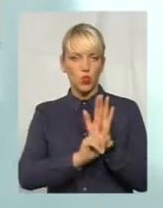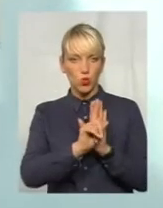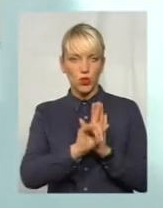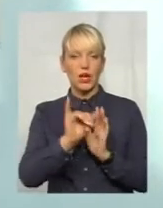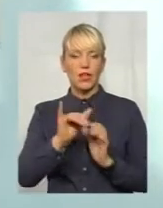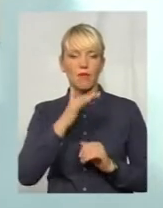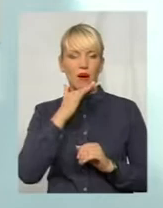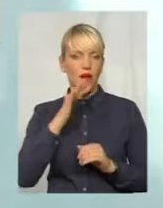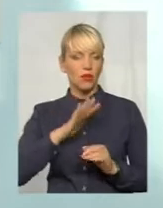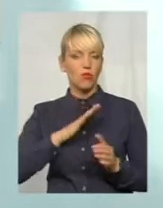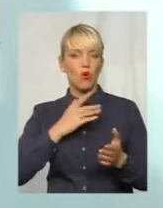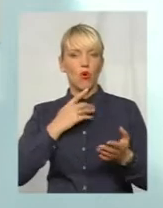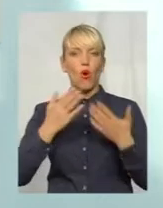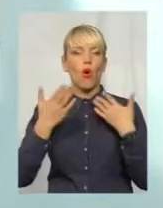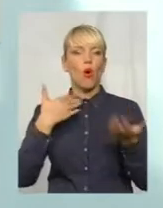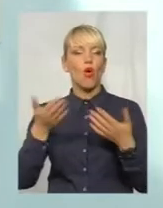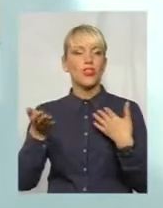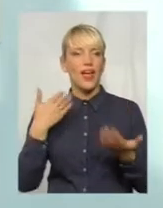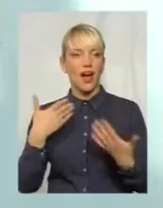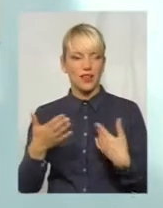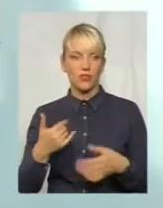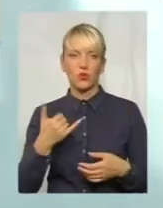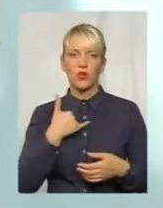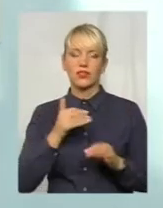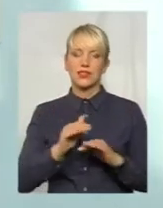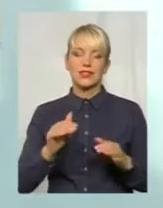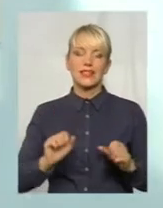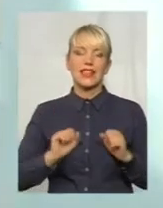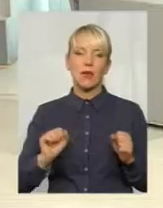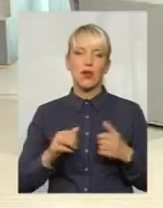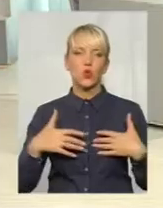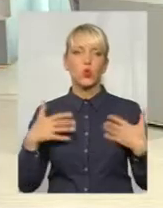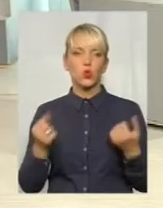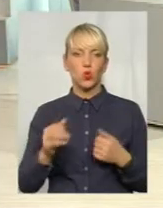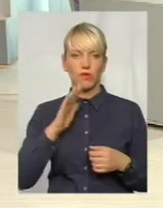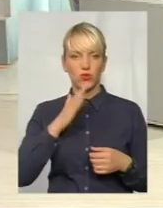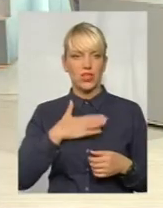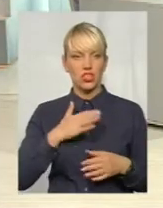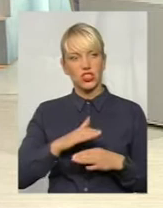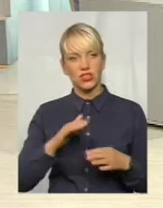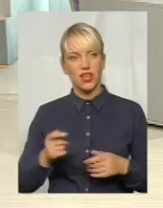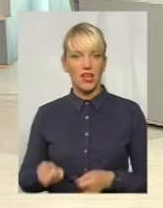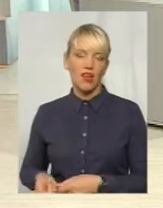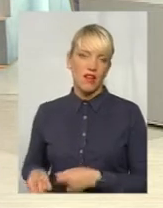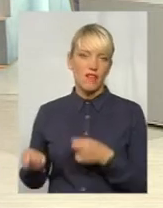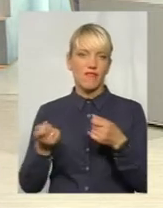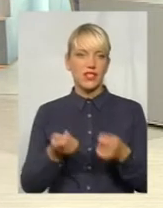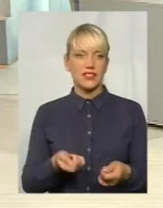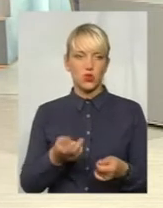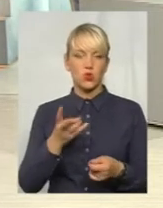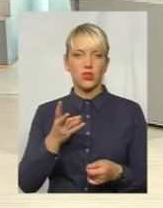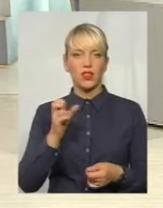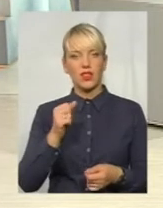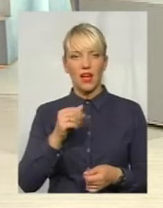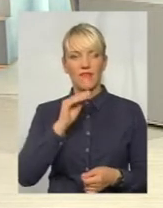багато контактів. в нас батьки намагаються здоровлювати наших дітей. Так, везуть на відомі українські курорти